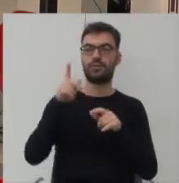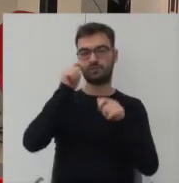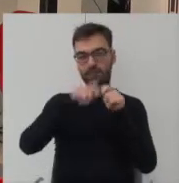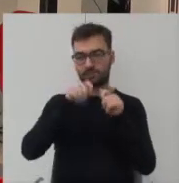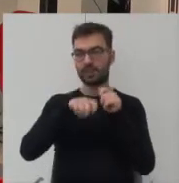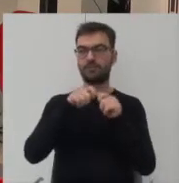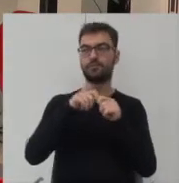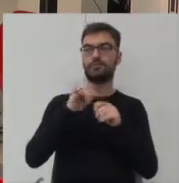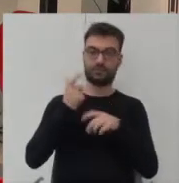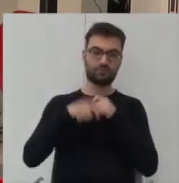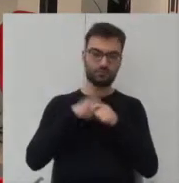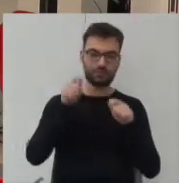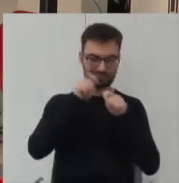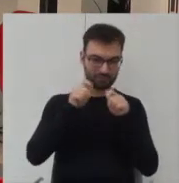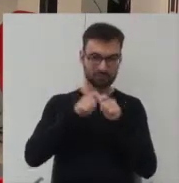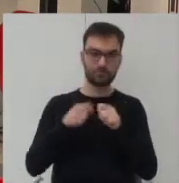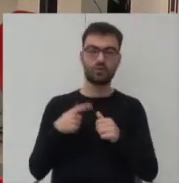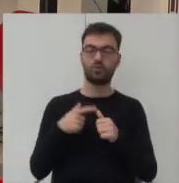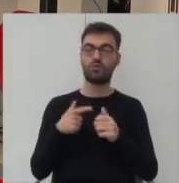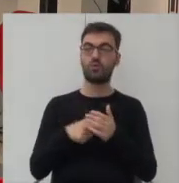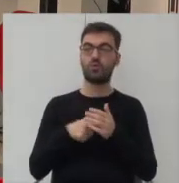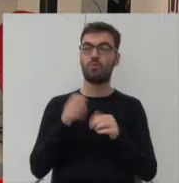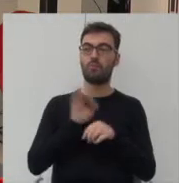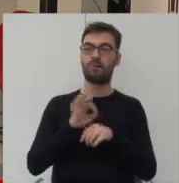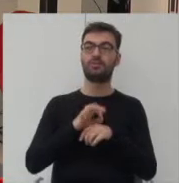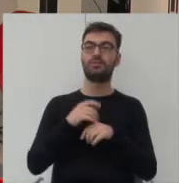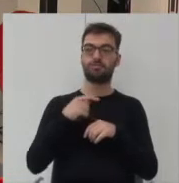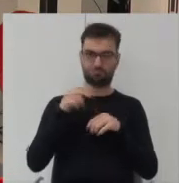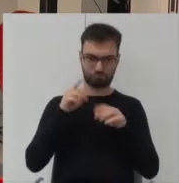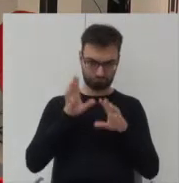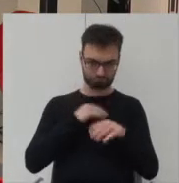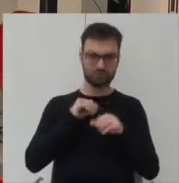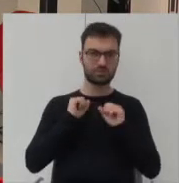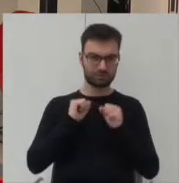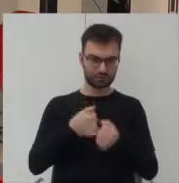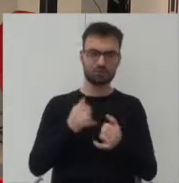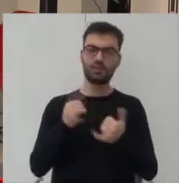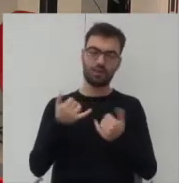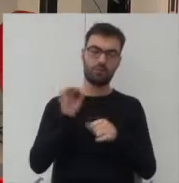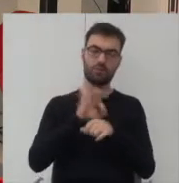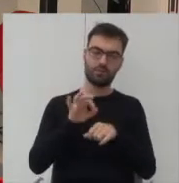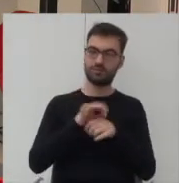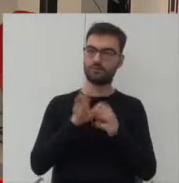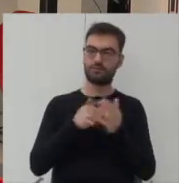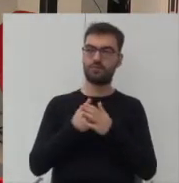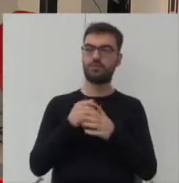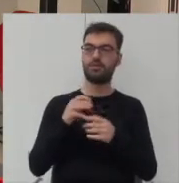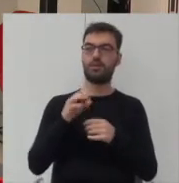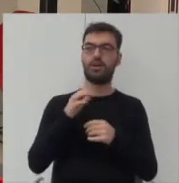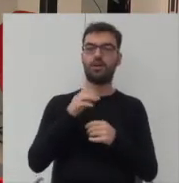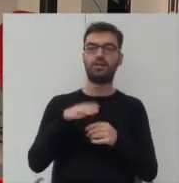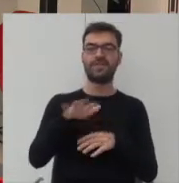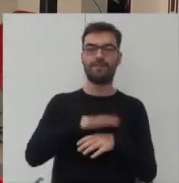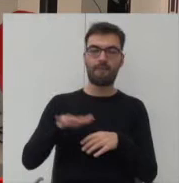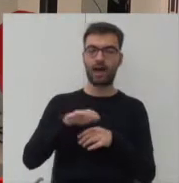jako rozwiązania, one same w sobie funkcjonują oczywiście jako projekty, mam na myśli chociażby z kwer sportów miejskich.